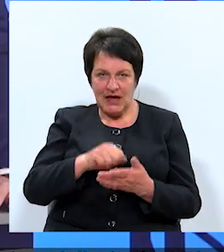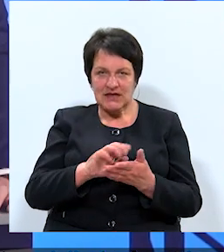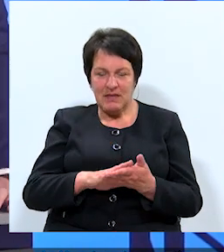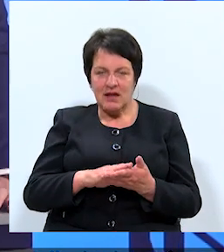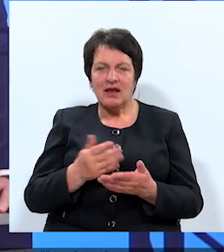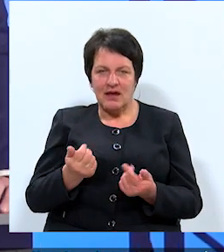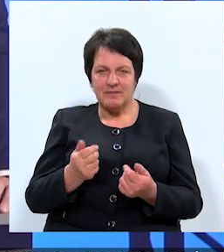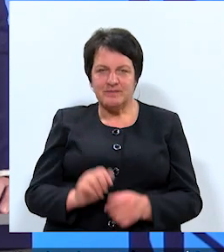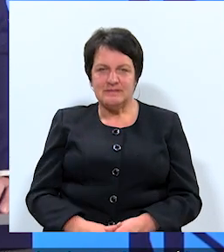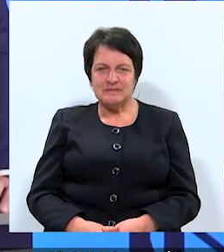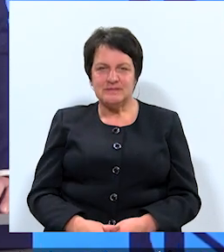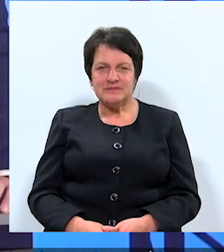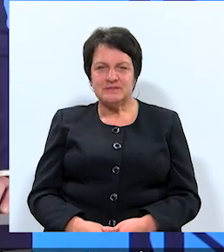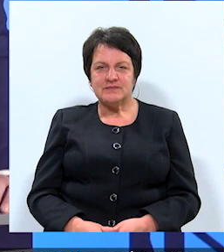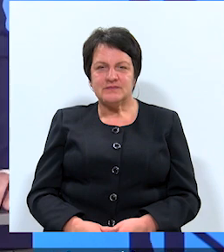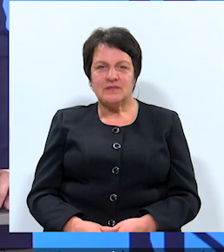Jā.